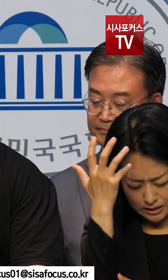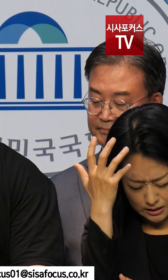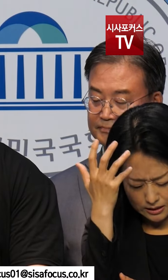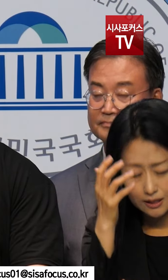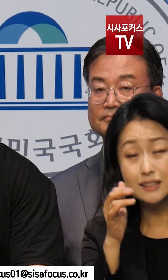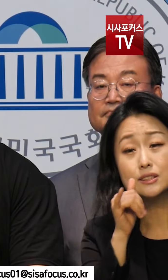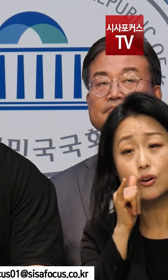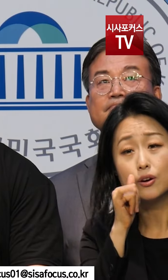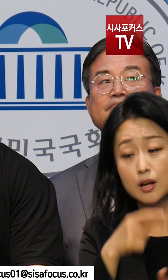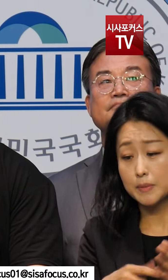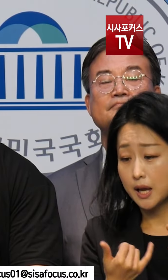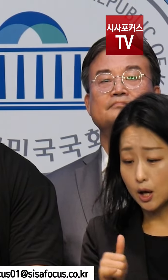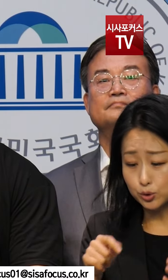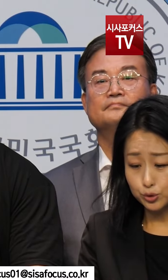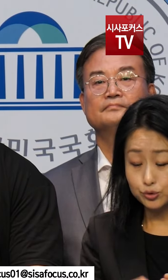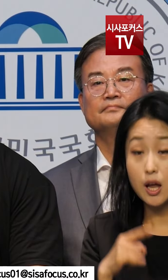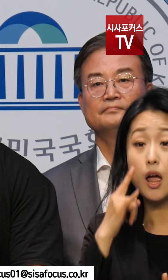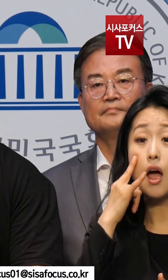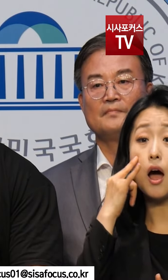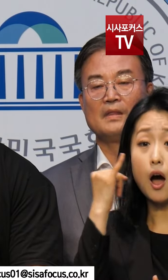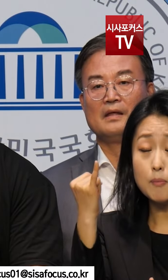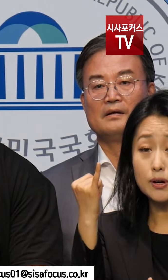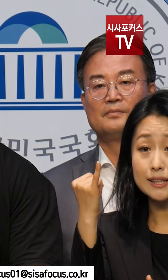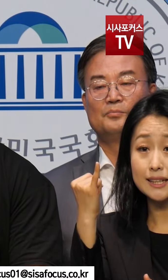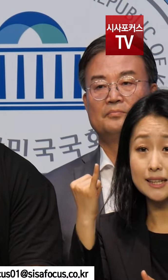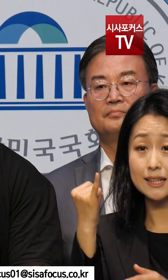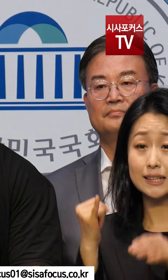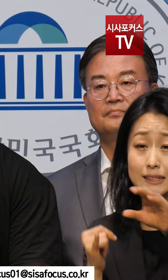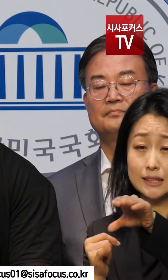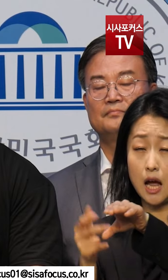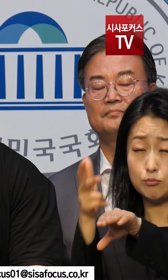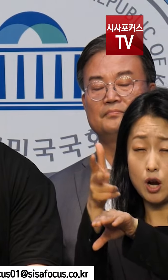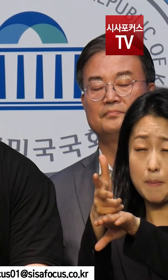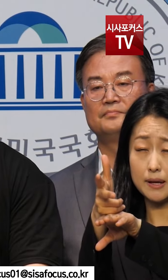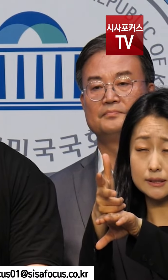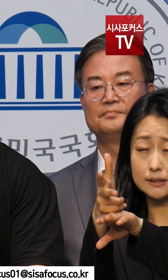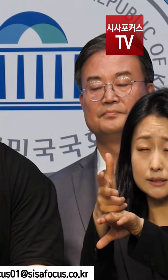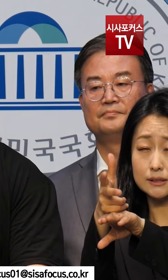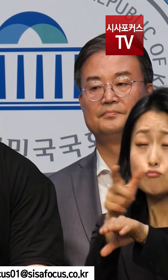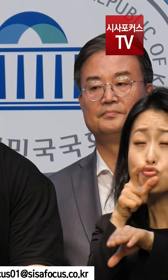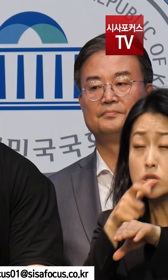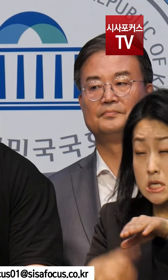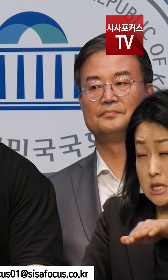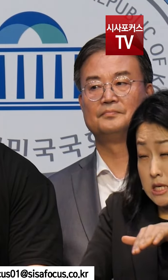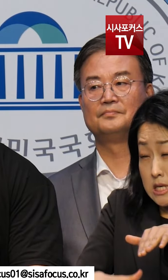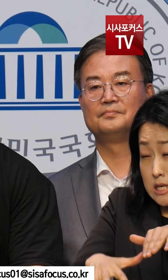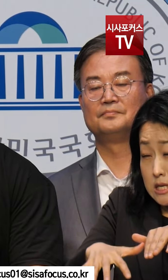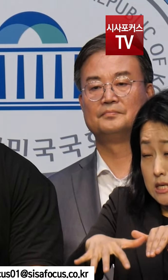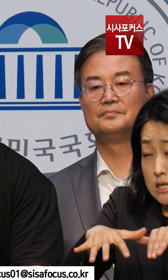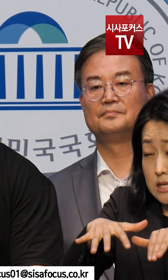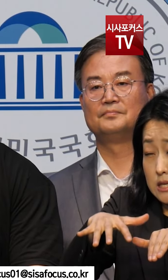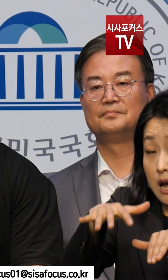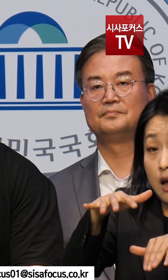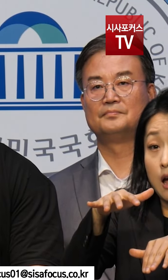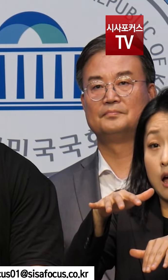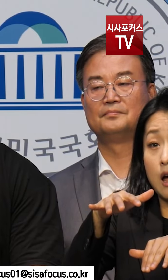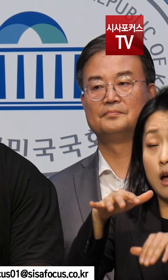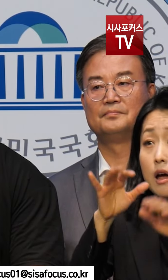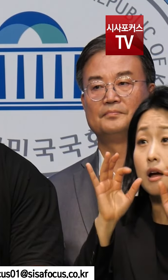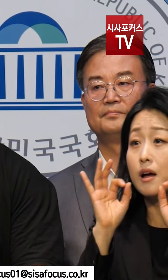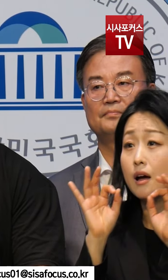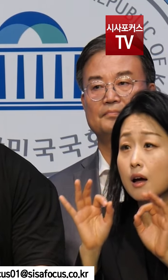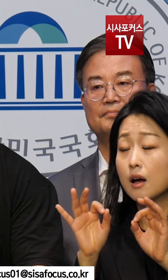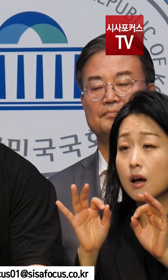가족 중 유일하게 어머님 차의 블랙박스를 보았던 저는 마지막을 감지하고 마지막으로 아버지께